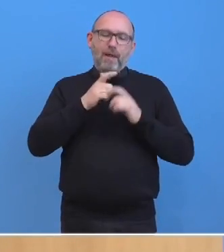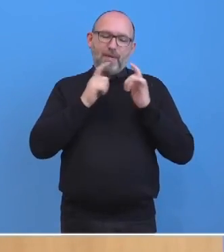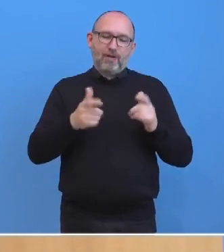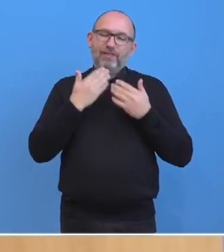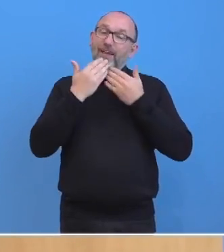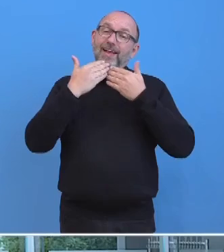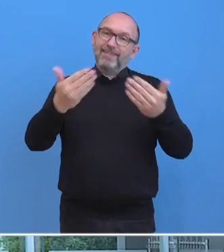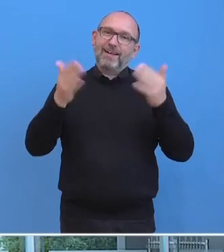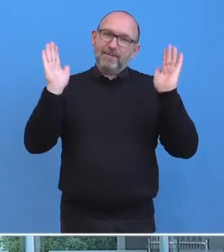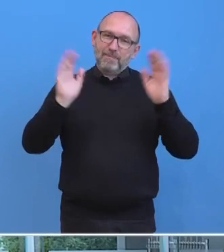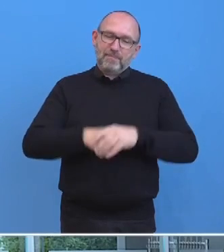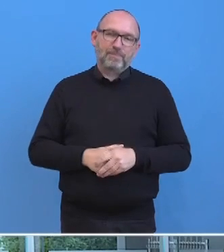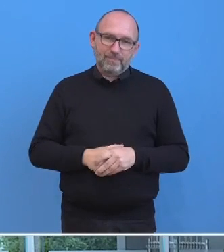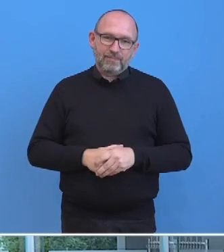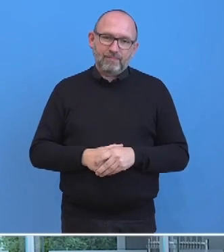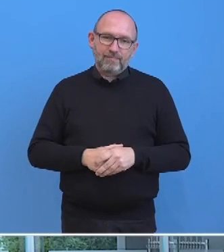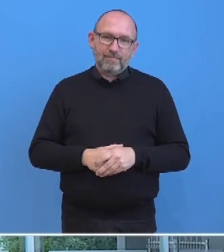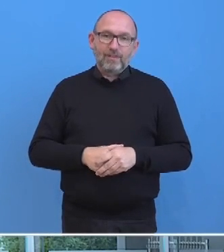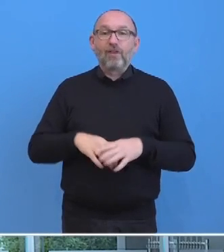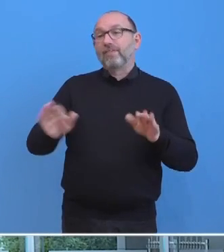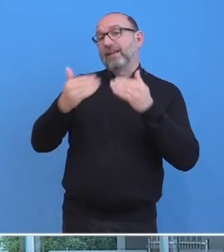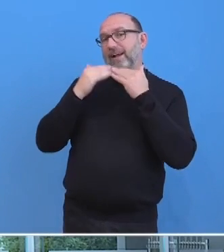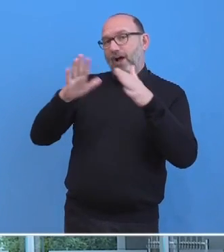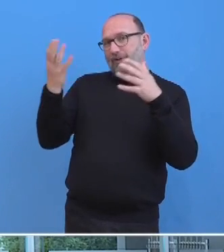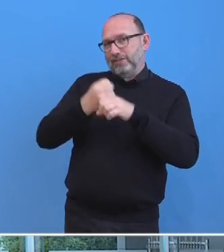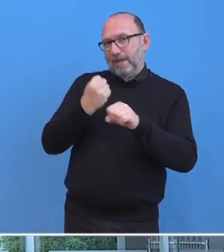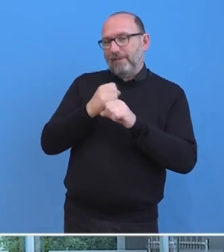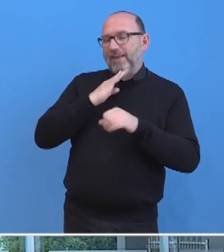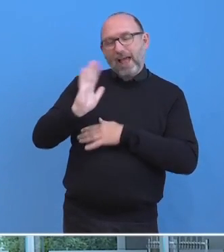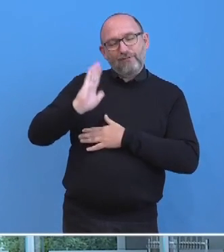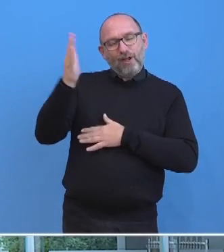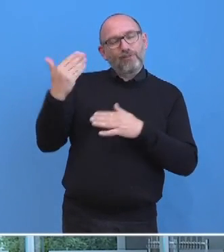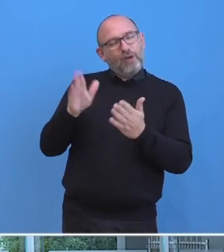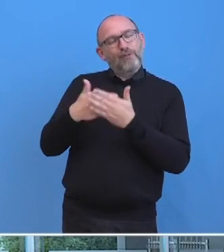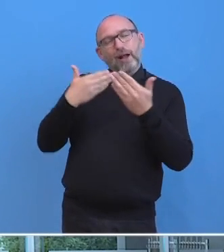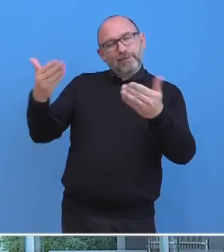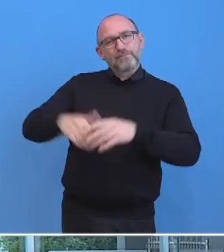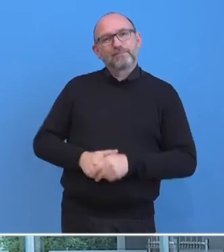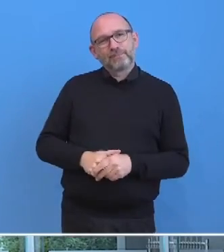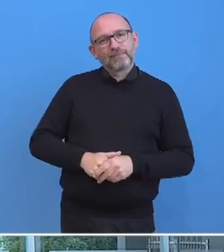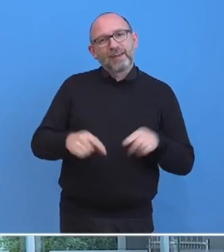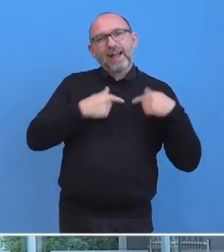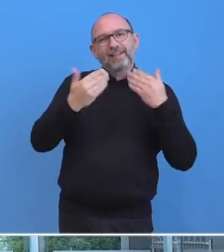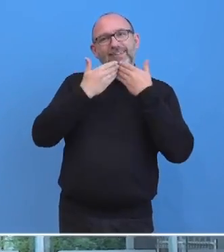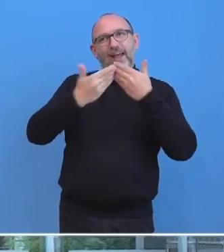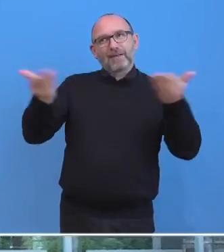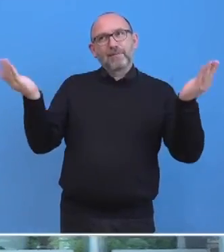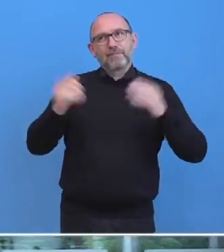Vielen Dank. Wir danken für die Zusammenarbeit und wünschen viel Erfolg für die neue Aufgabe. Herzlichen Dank.